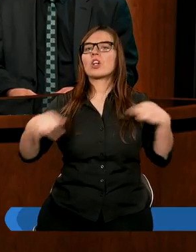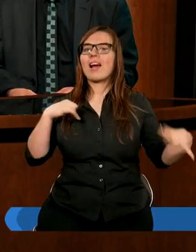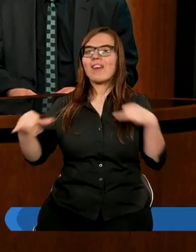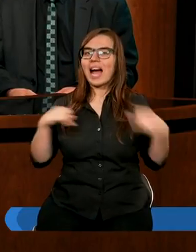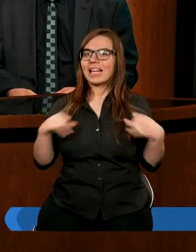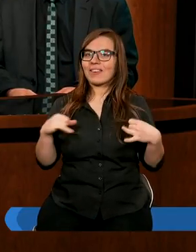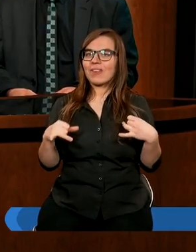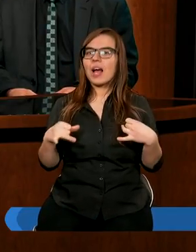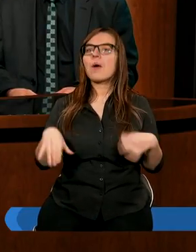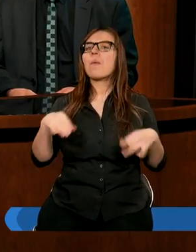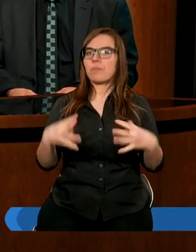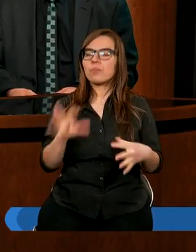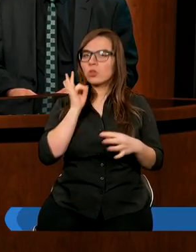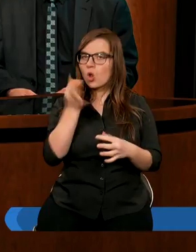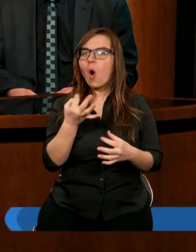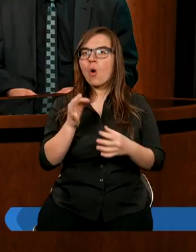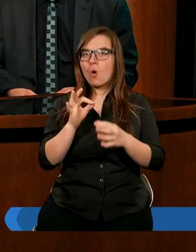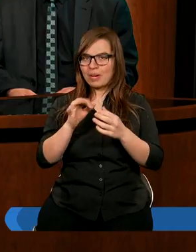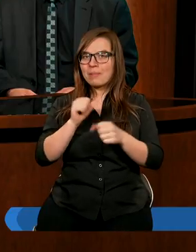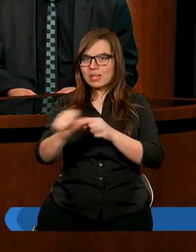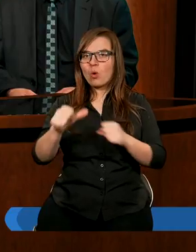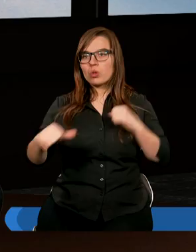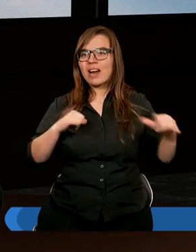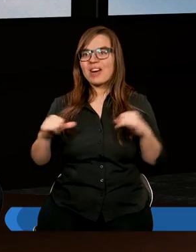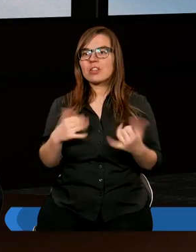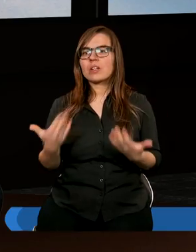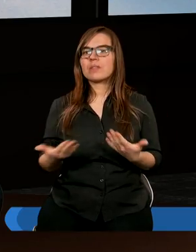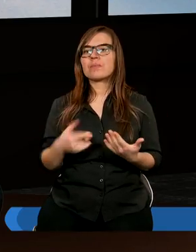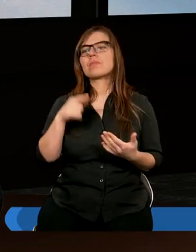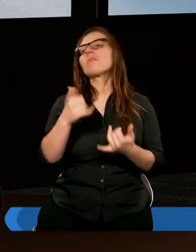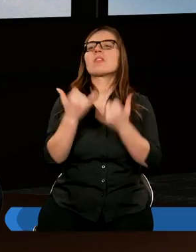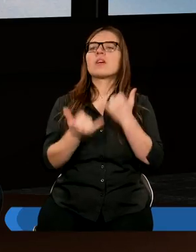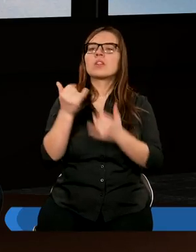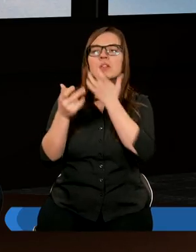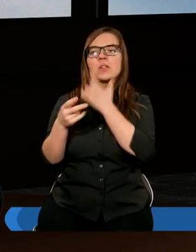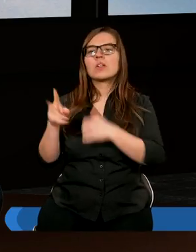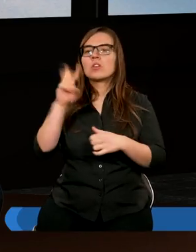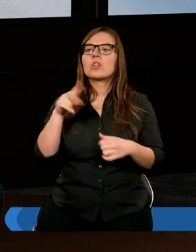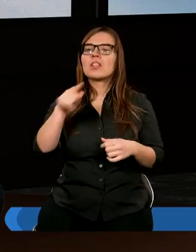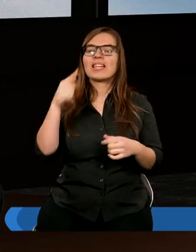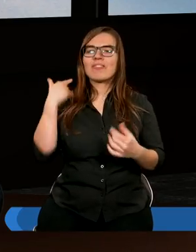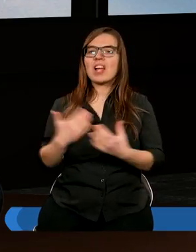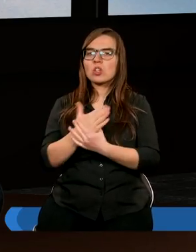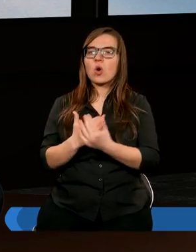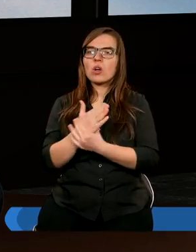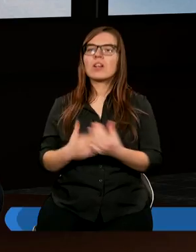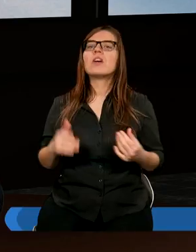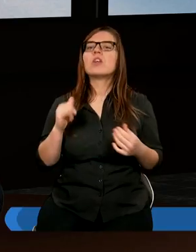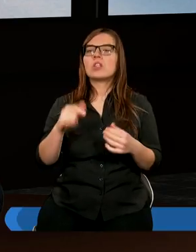szafarstwie, to są dobrymi szafarzami? Jeżeli człowiek wierzący